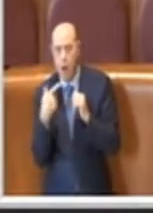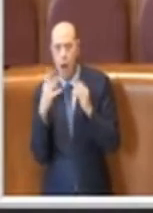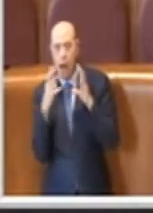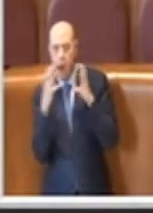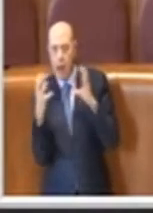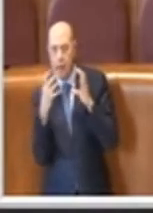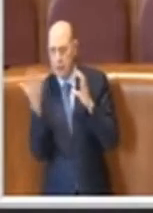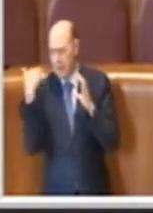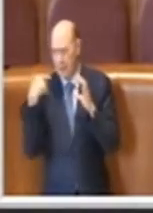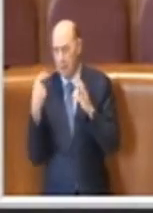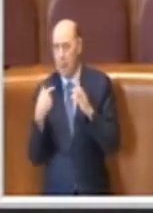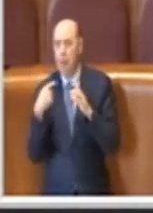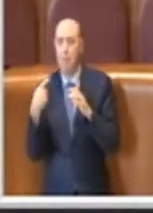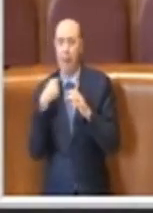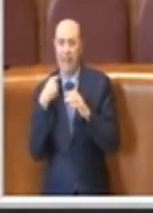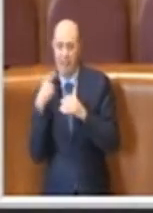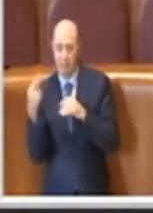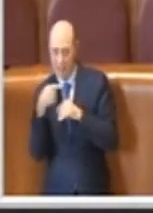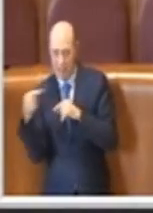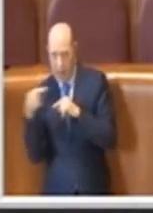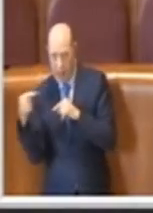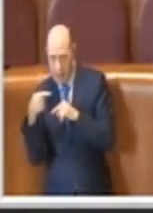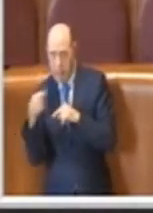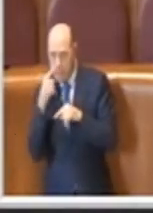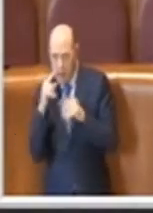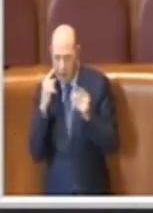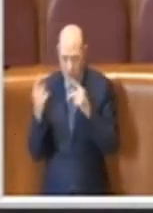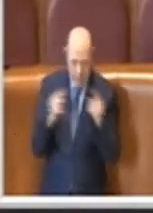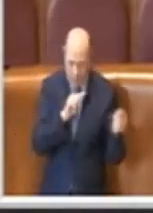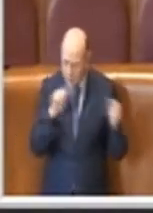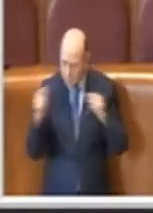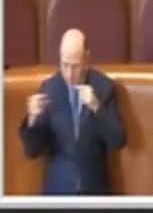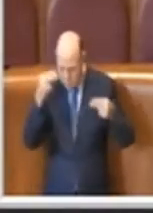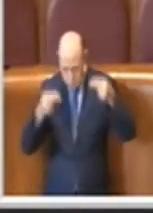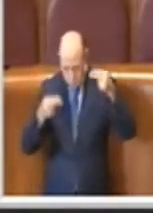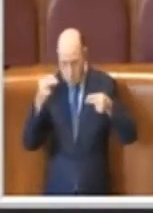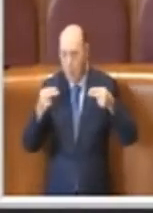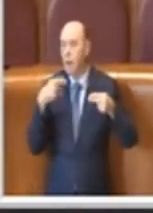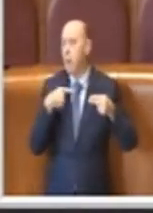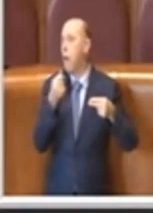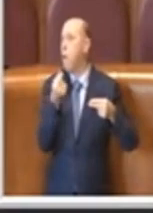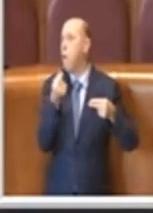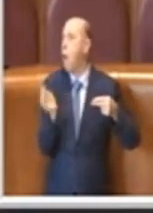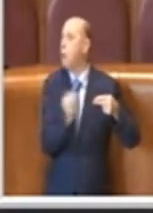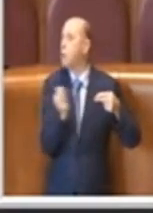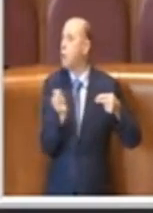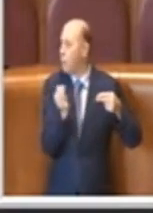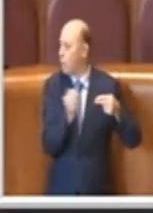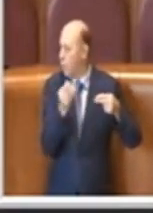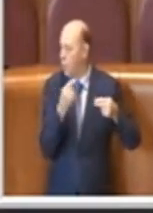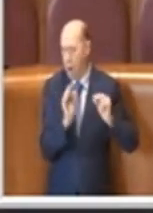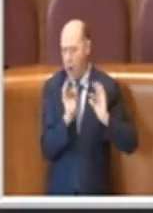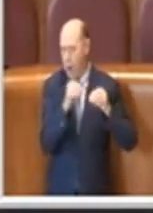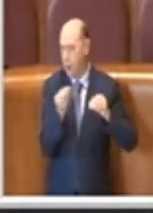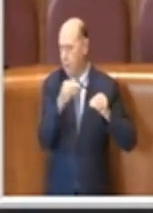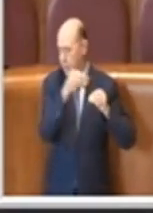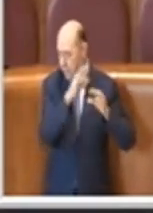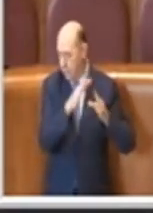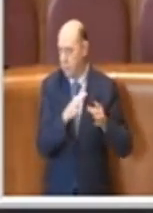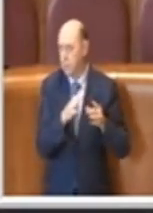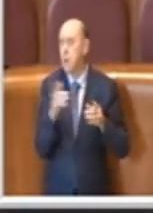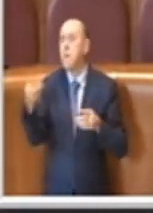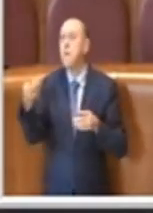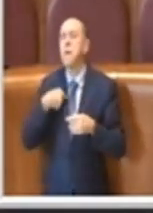negli anni precedenti, in modo tale da delineare poi ogni anno questo fondo di passività. È stato sempre